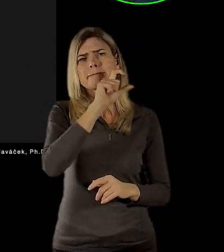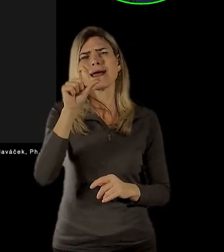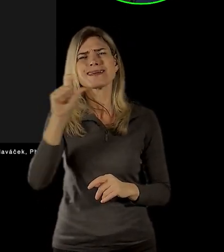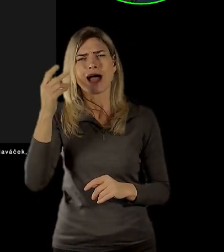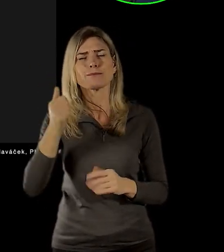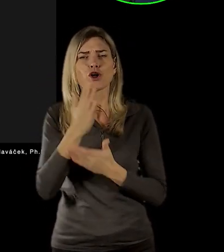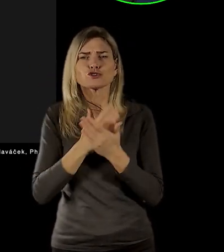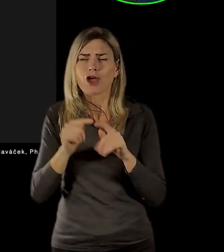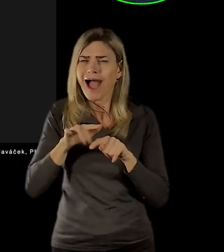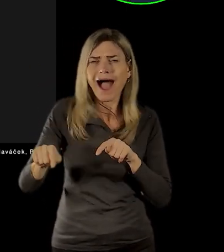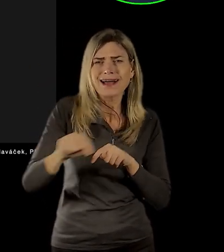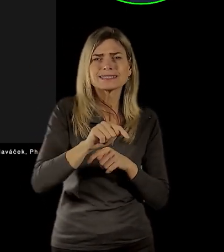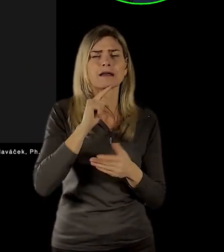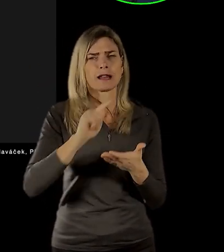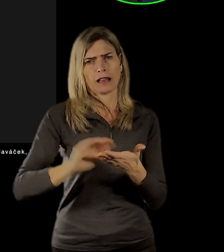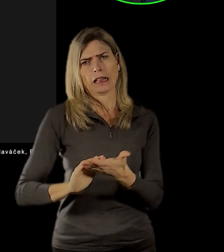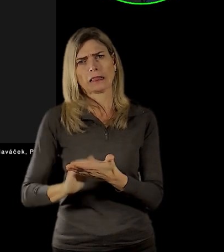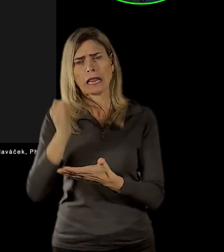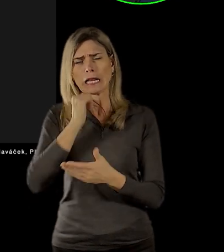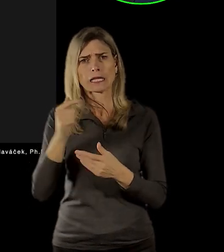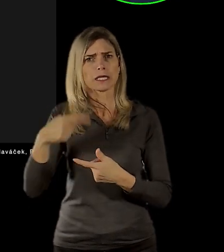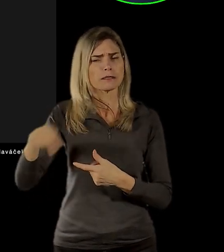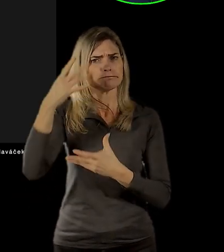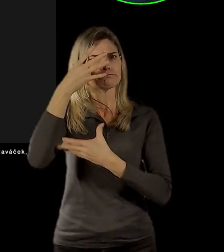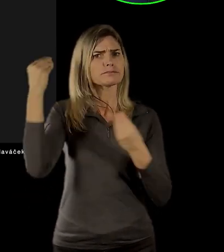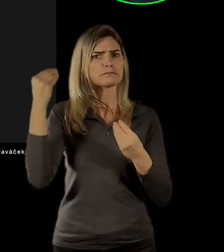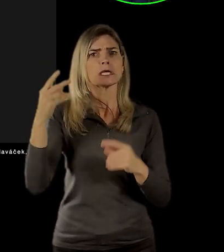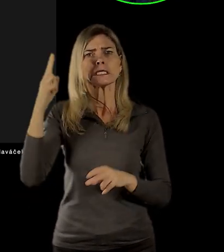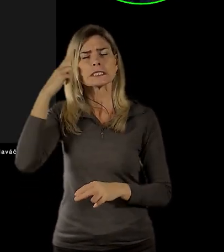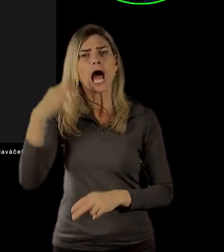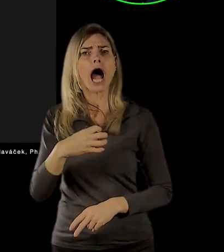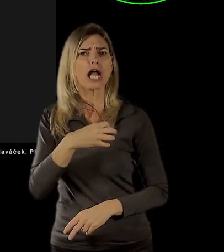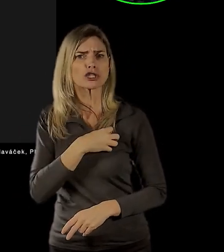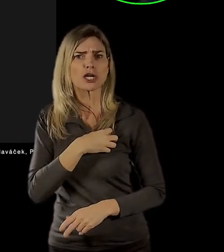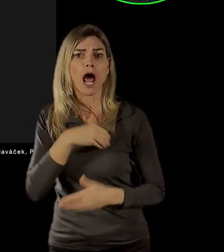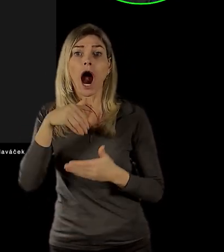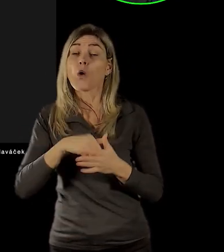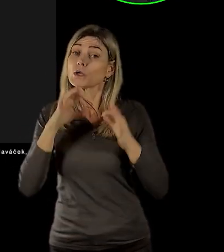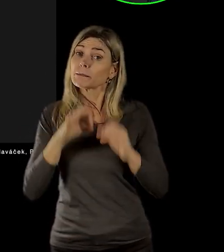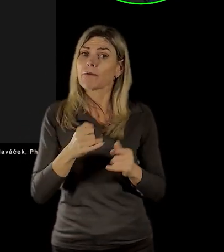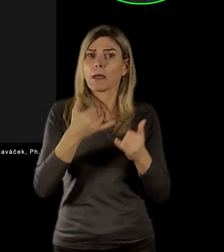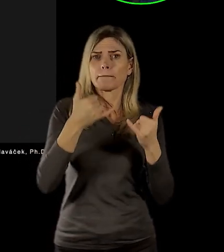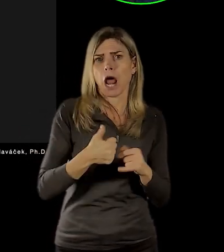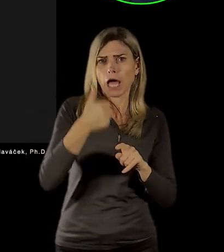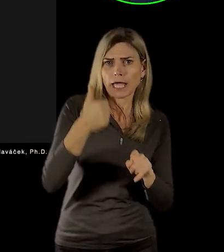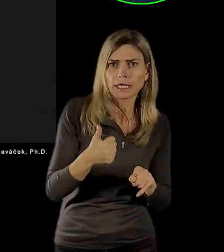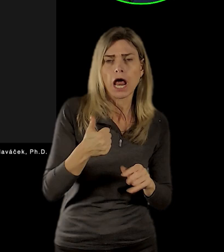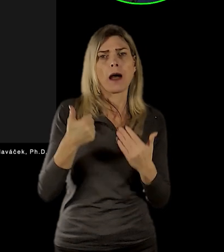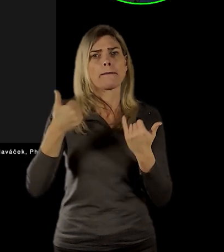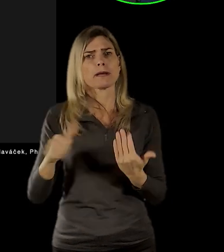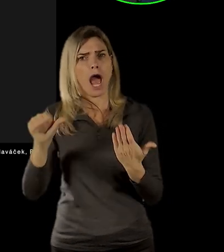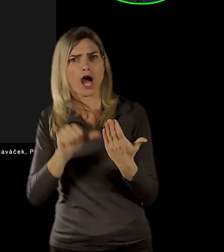pomalu z nějakého veřejného povědomí. Každý sice známe Hradčany, ale je to prostě Praha 1 a kouskem Praha 6.